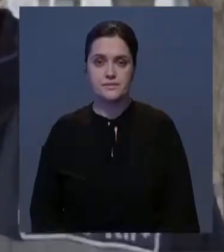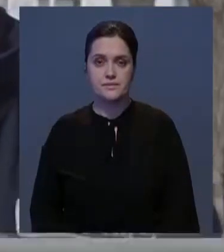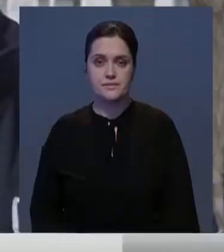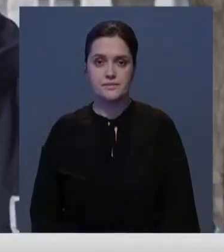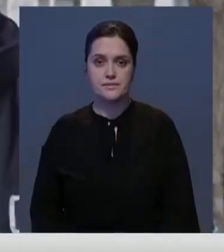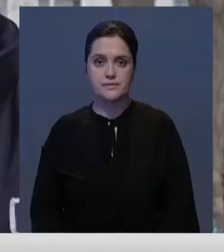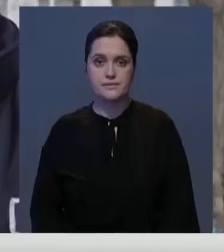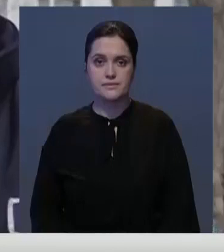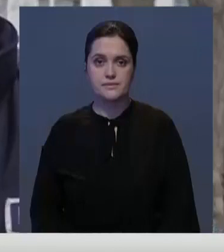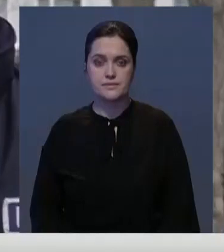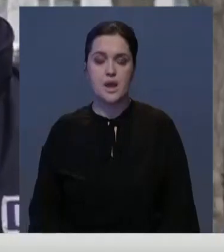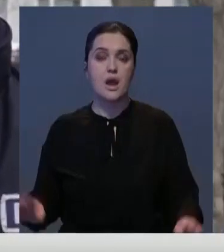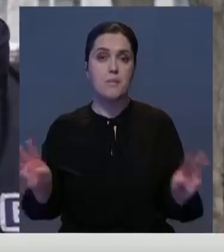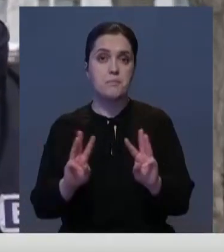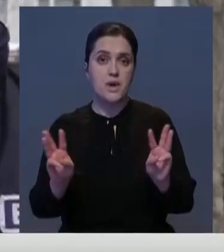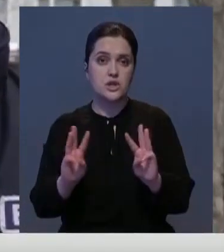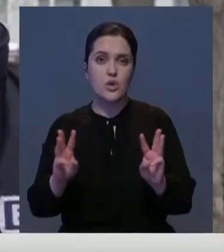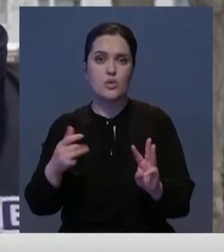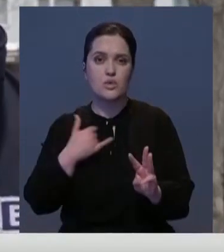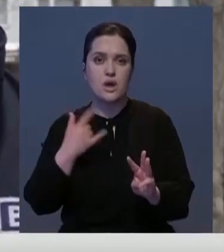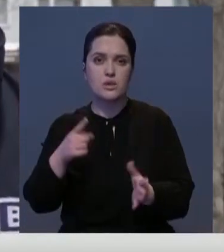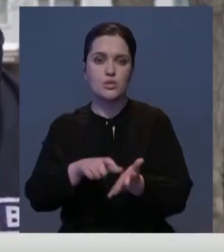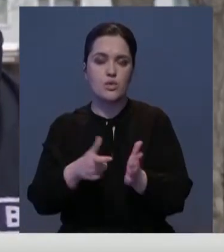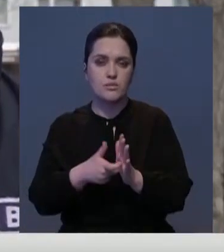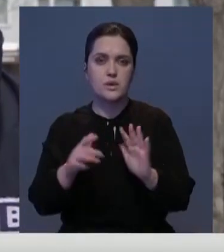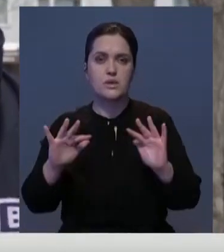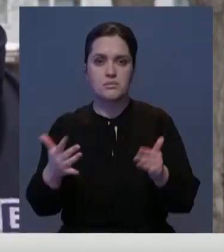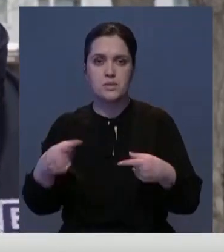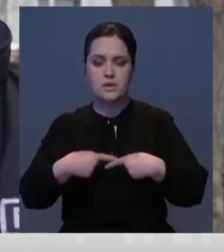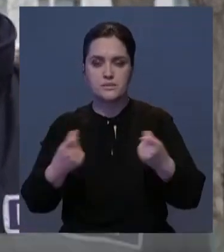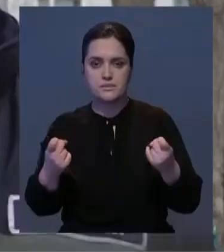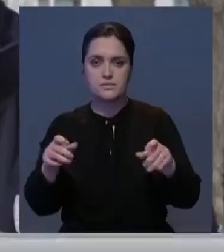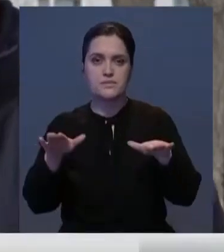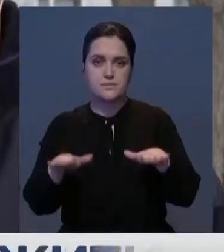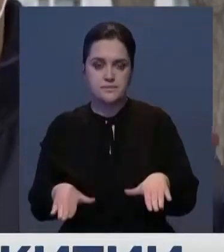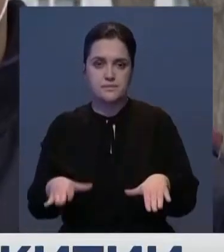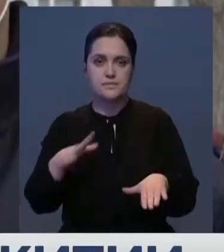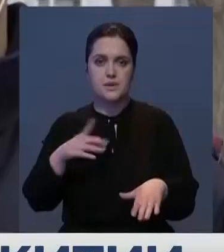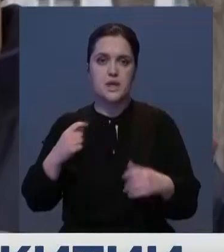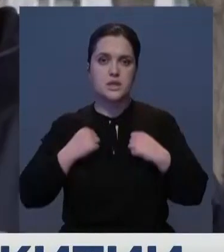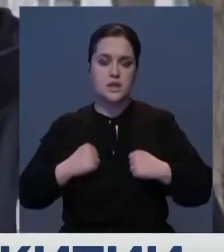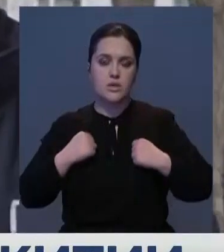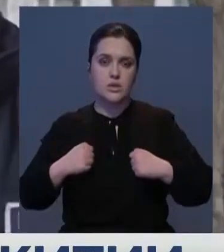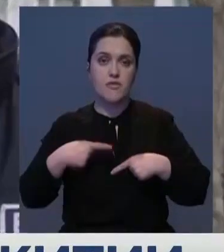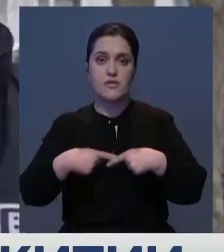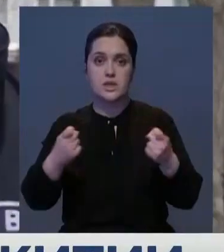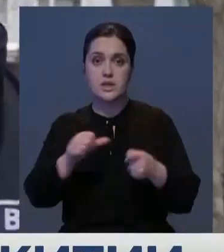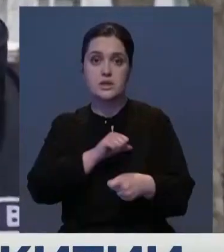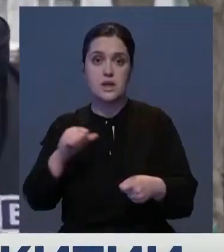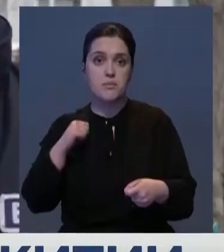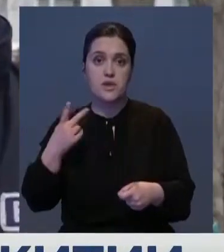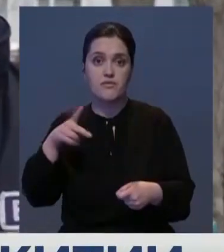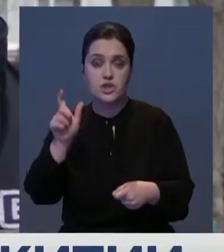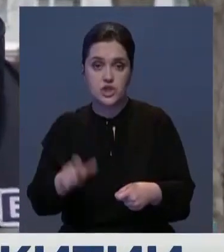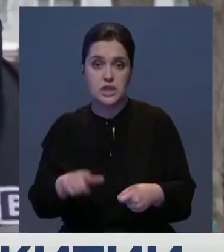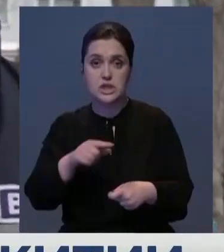Пожар произошел у нас в одной из комнат, именно в этом гостиничном, где находилась сауна. В гостинице самостоятельно два человека